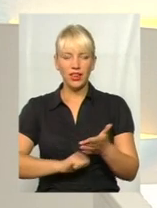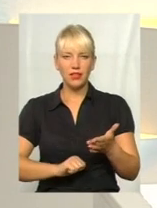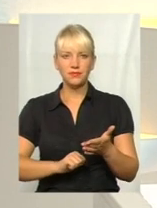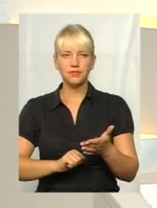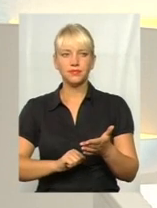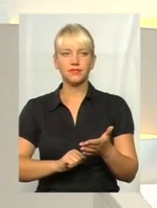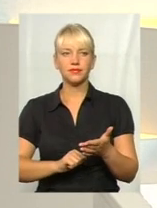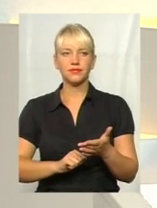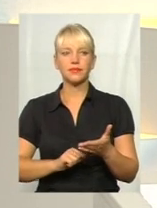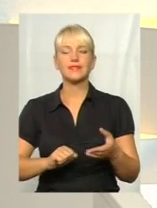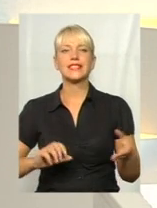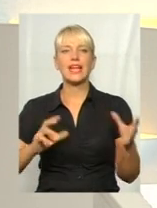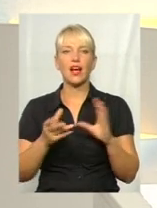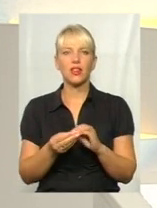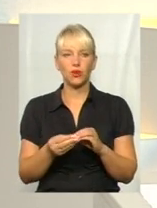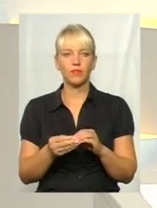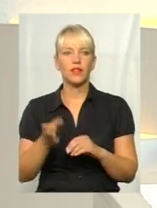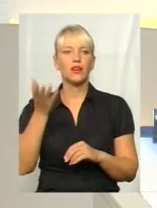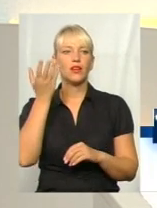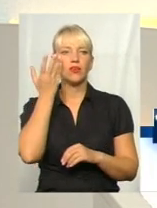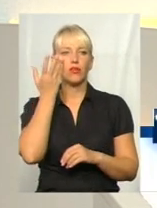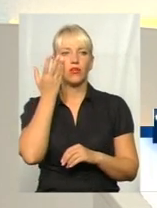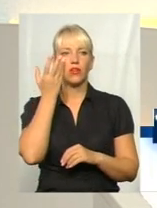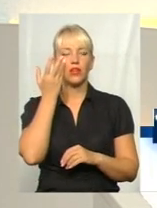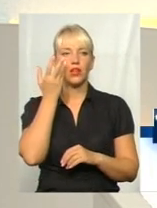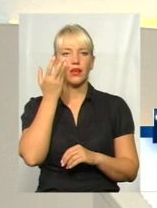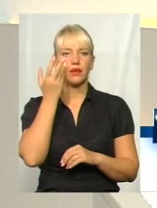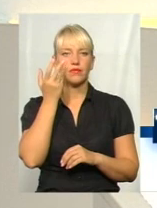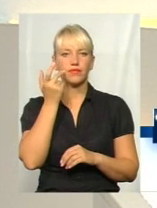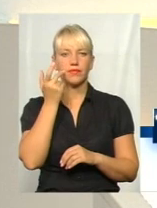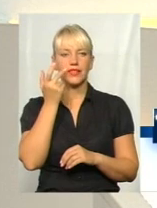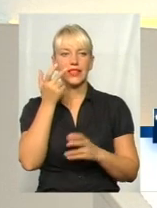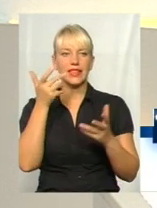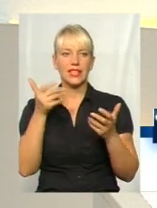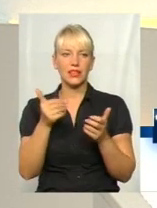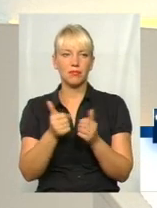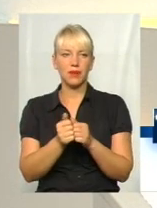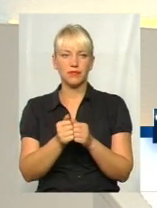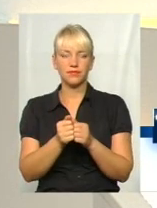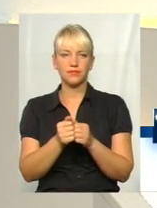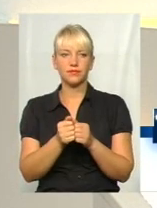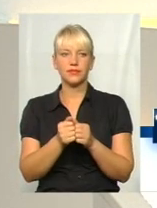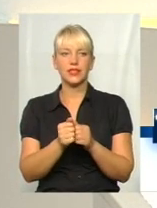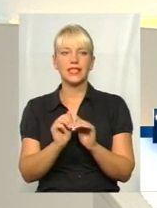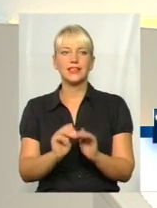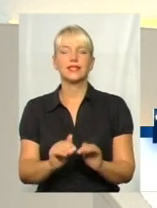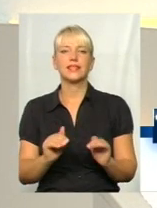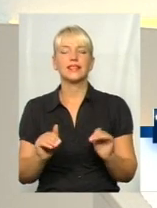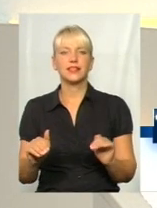ну, загалом, коли в ДТП діти